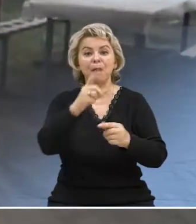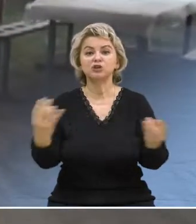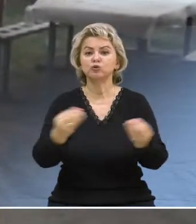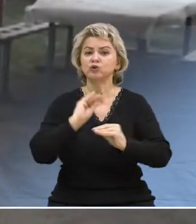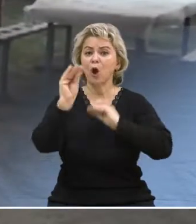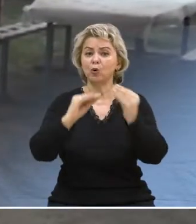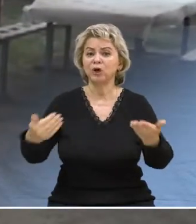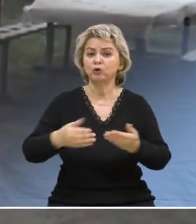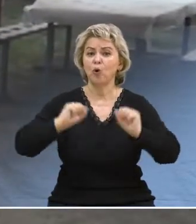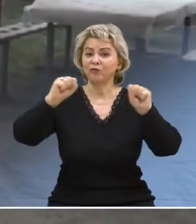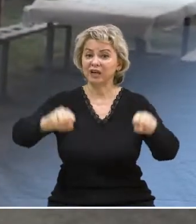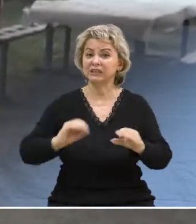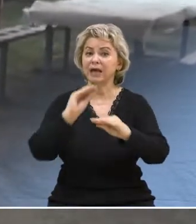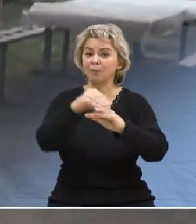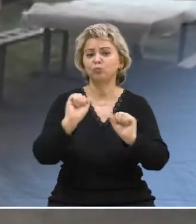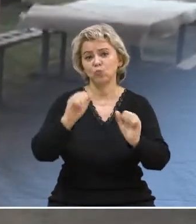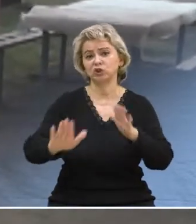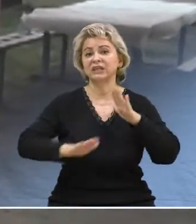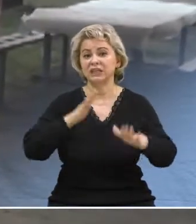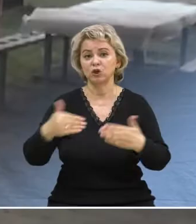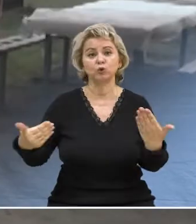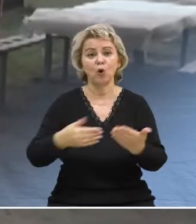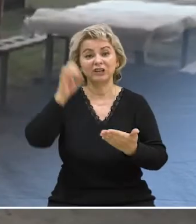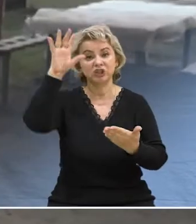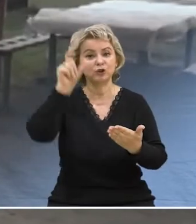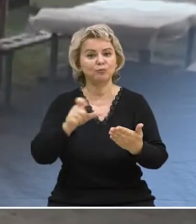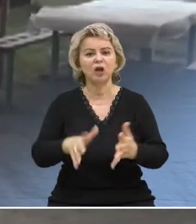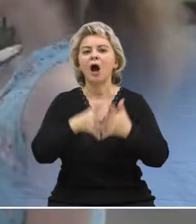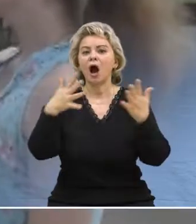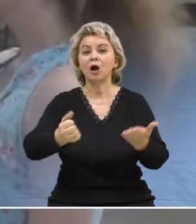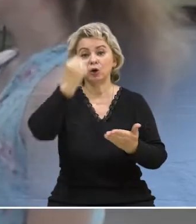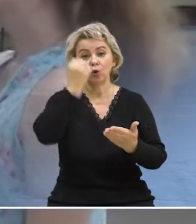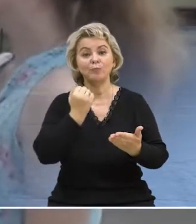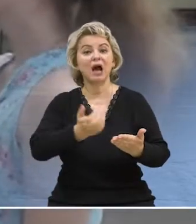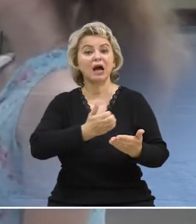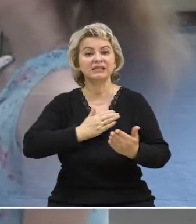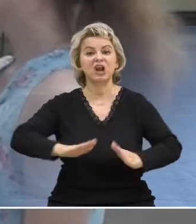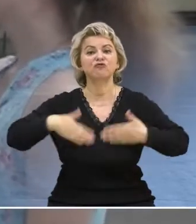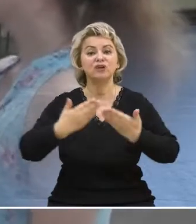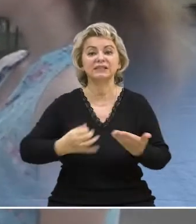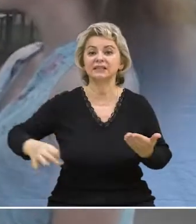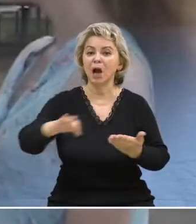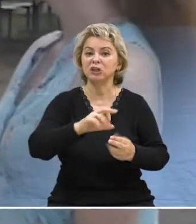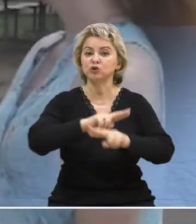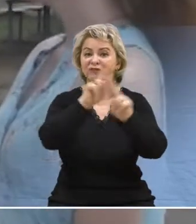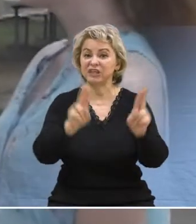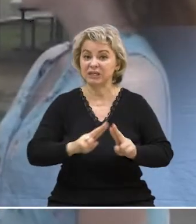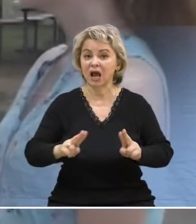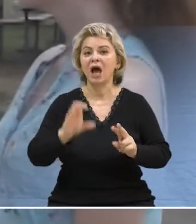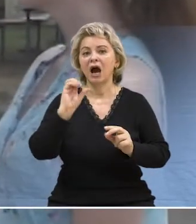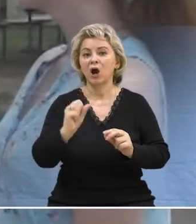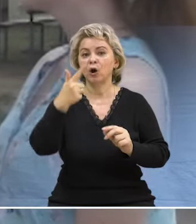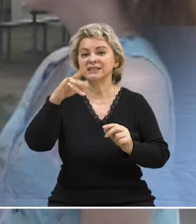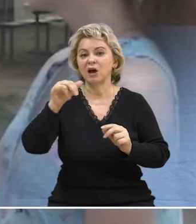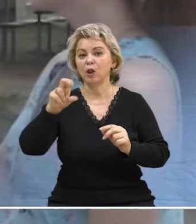базе предстоит укомплектовать новую лодку веслами. И можно начинать тренировать новых чемпионов. Огромную благодарность мы бы хотели выразить областной федерации,